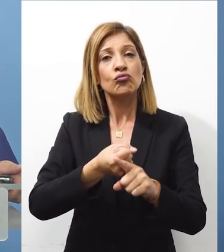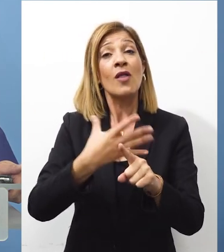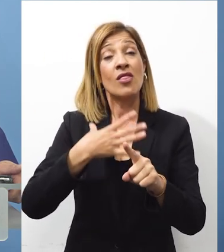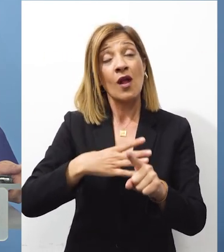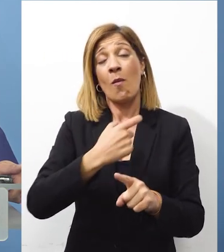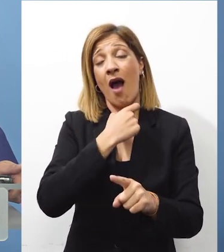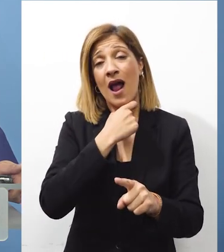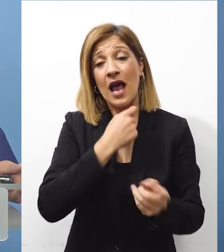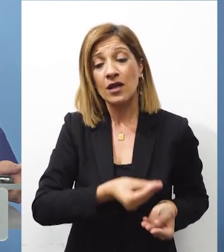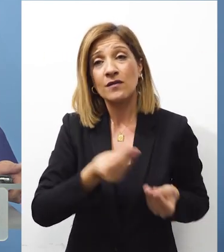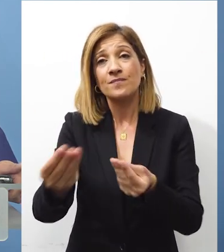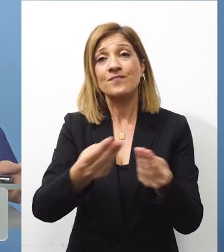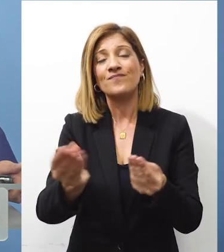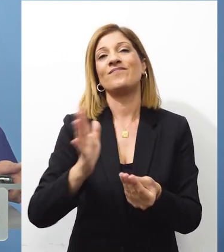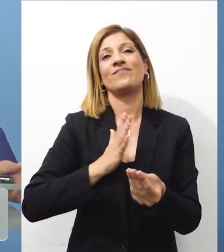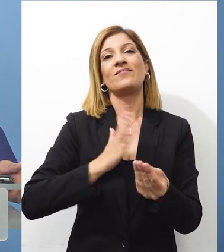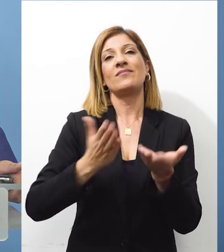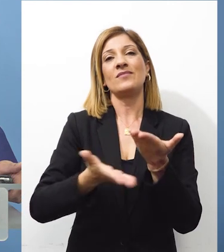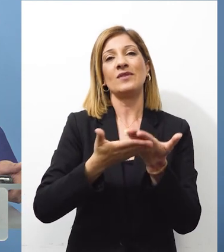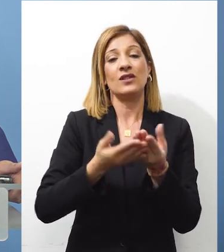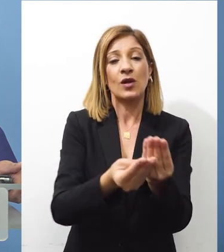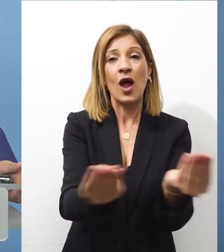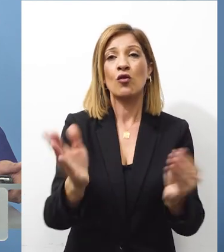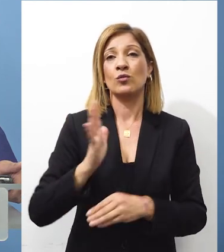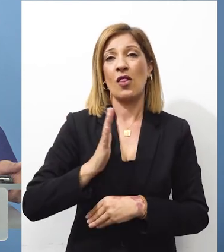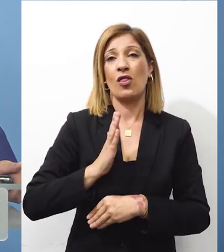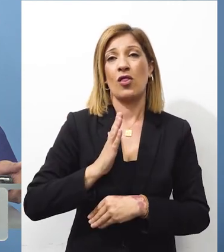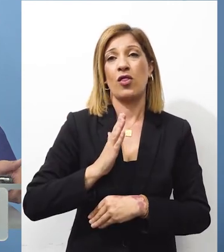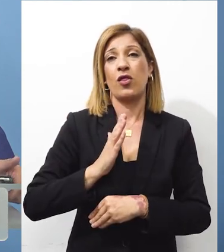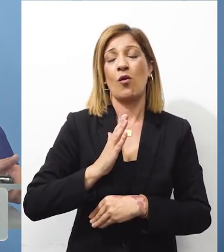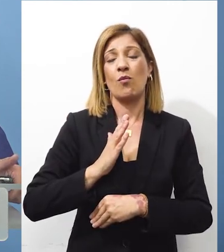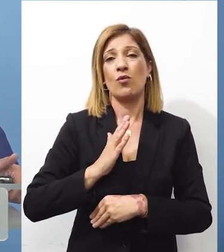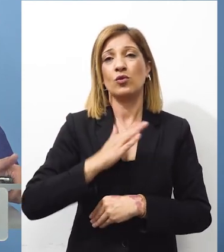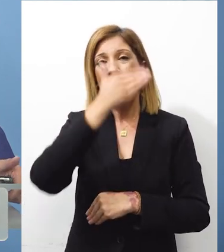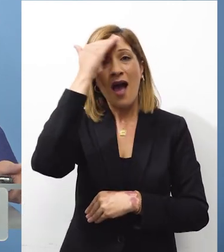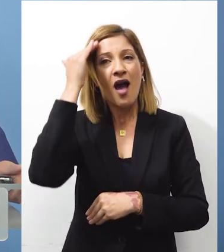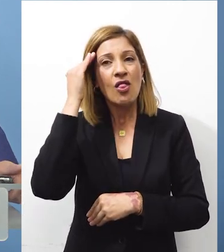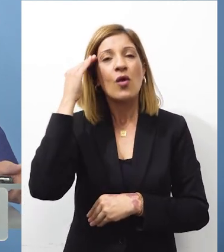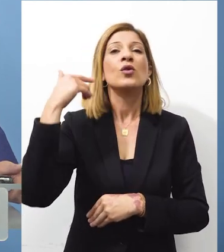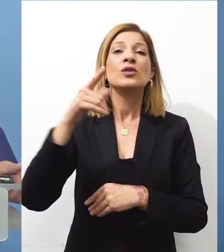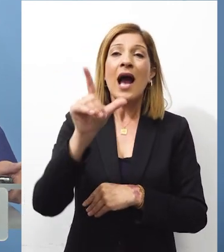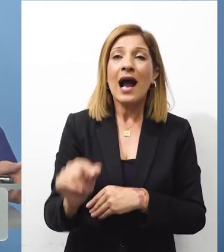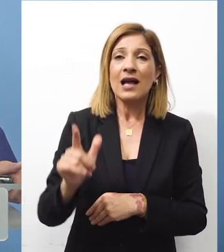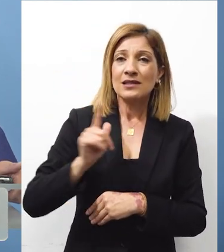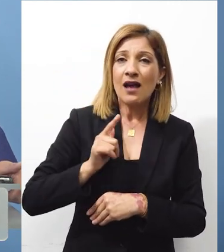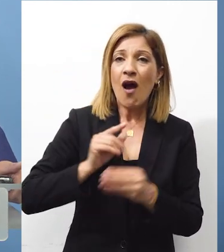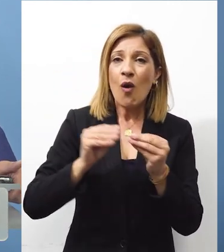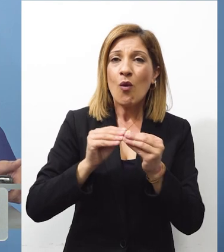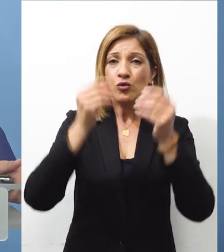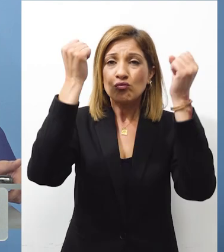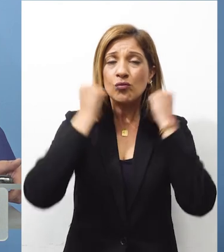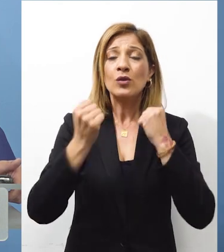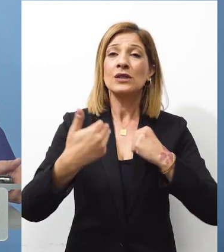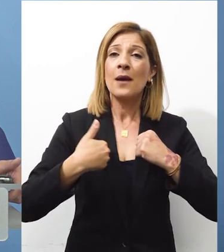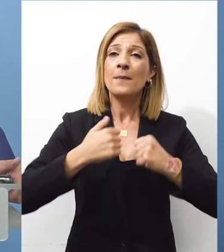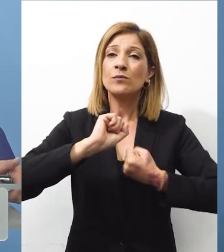τόσο αναγκαία ανθρωπιστική βοήθεια να φτάσει στον άμαχο πληθυσμό στην Γάζα, που είναι αναγκαίως για την επιβίωσή τους. Εμείς θα συνεχίσουμε να